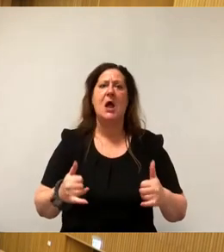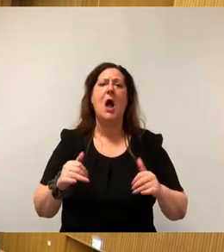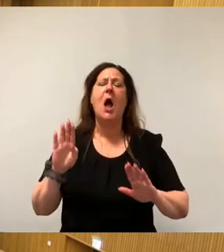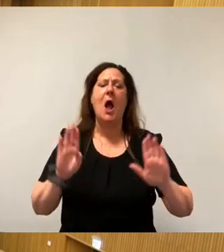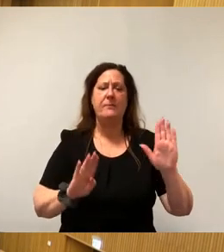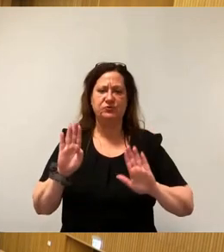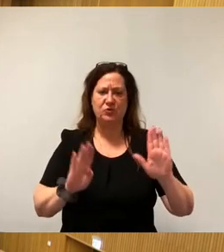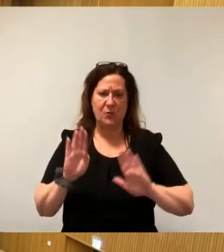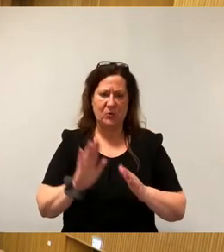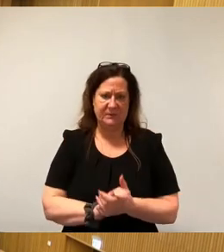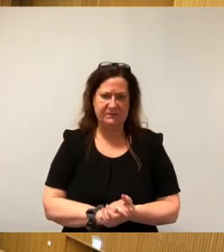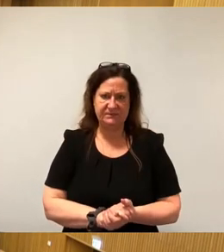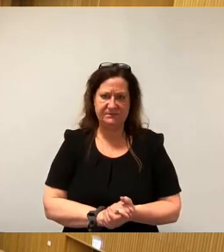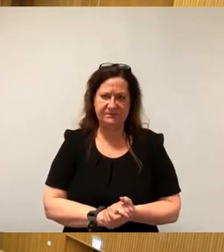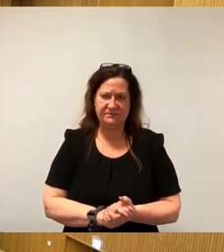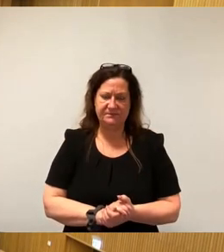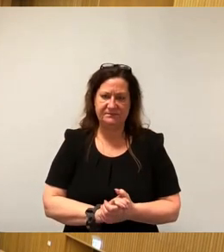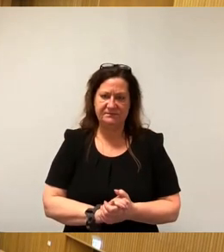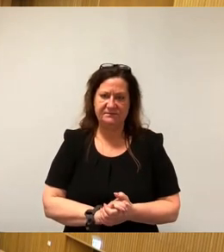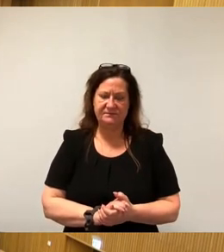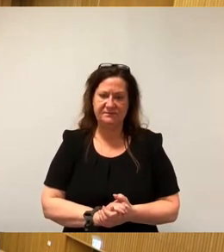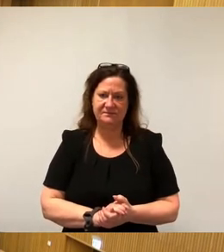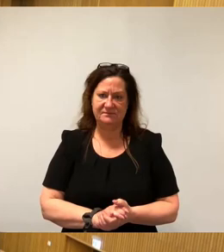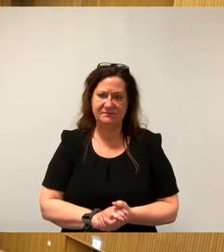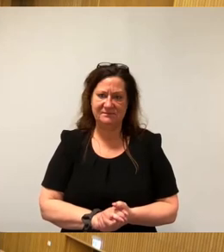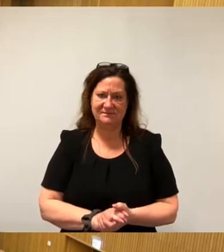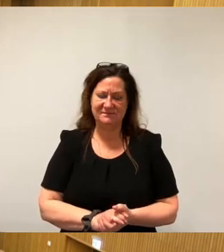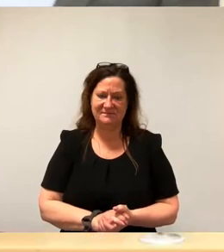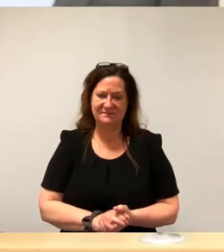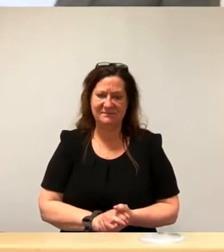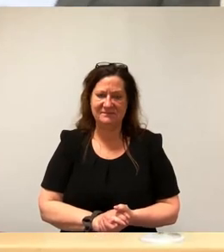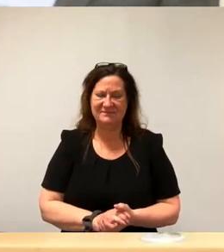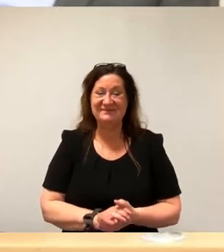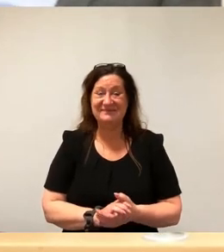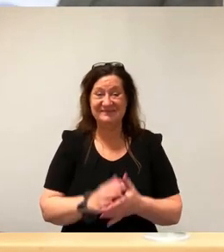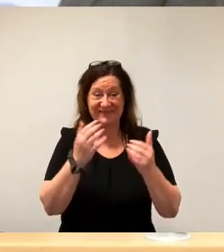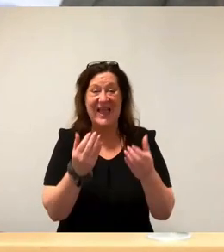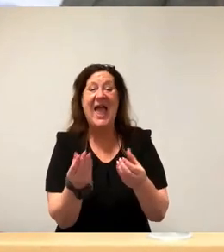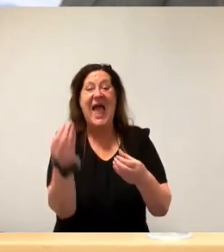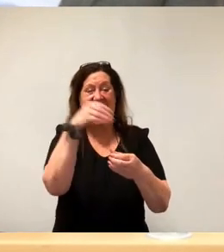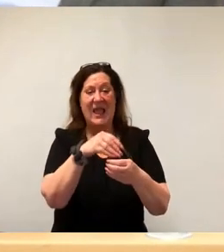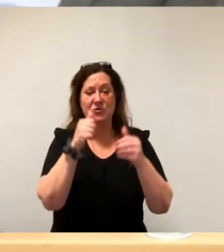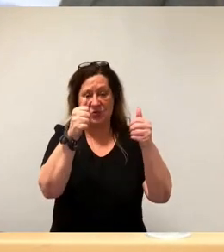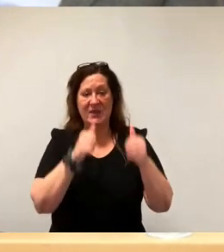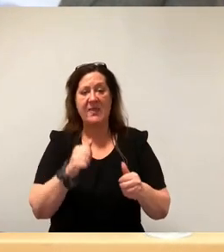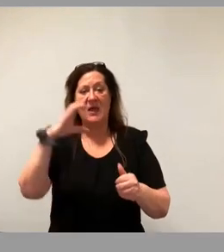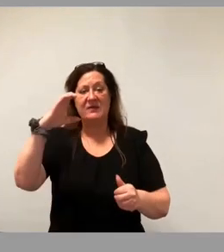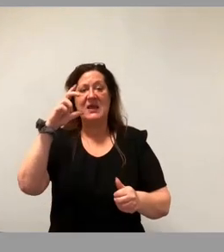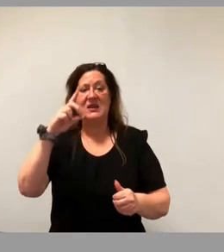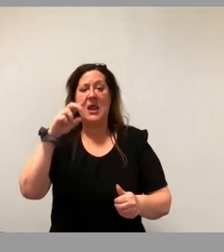dem Ergänzungsantrag der CDU zustimmen möchte, den bitte ich jetzt um Stimmzeichen.